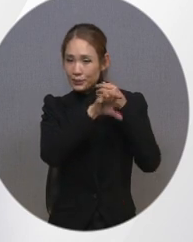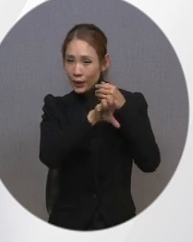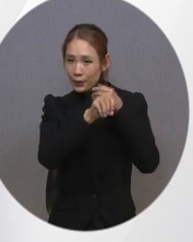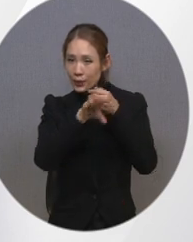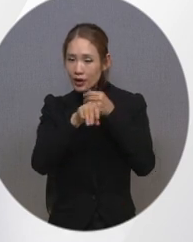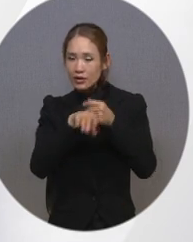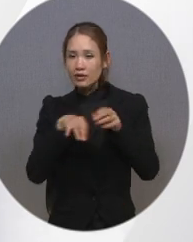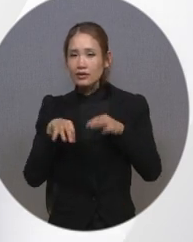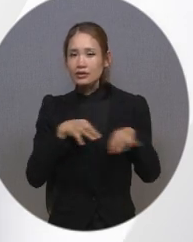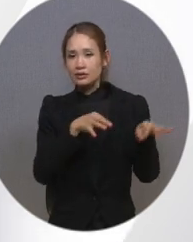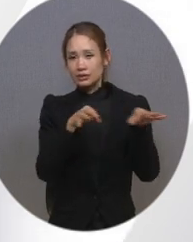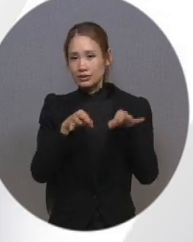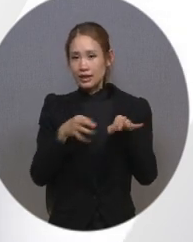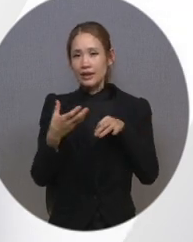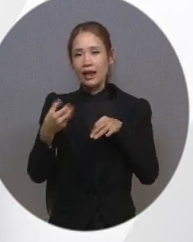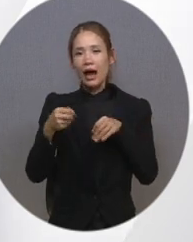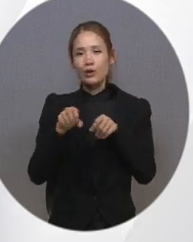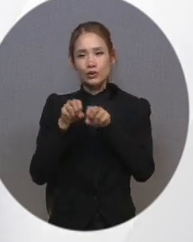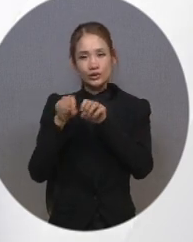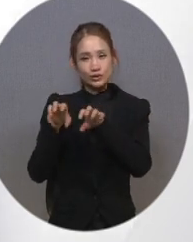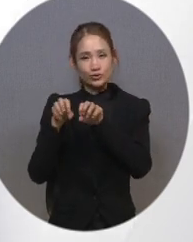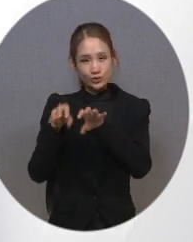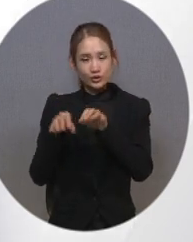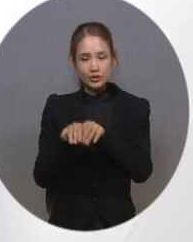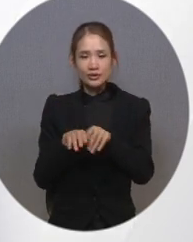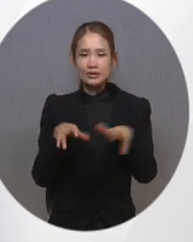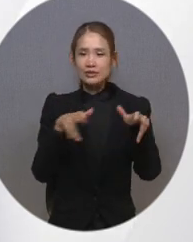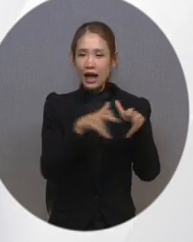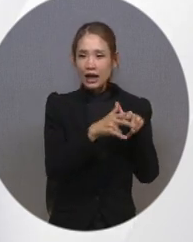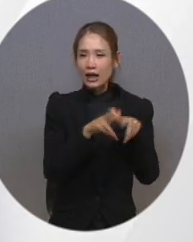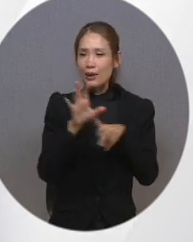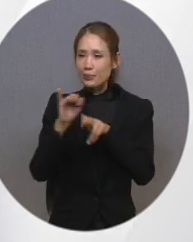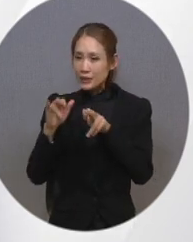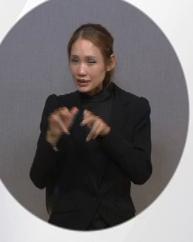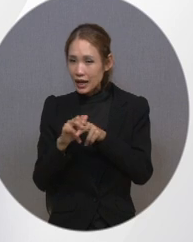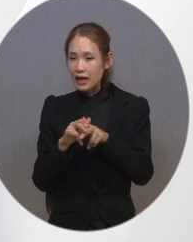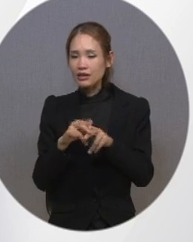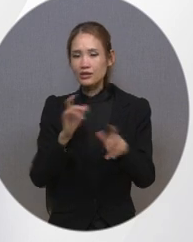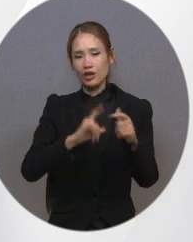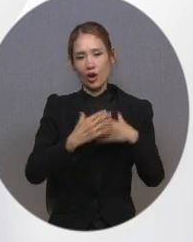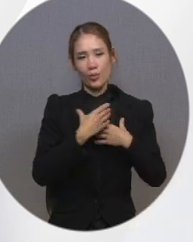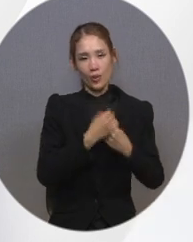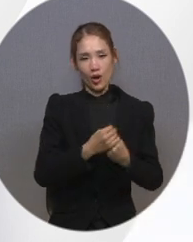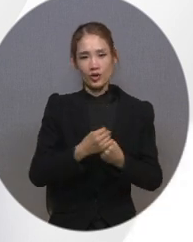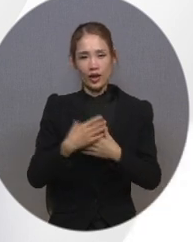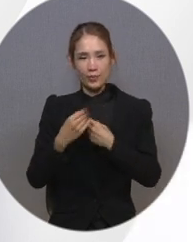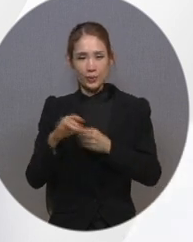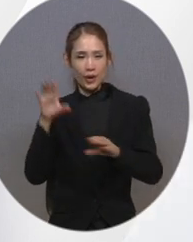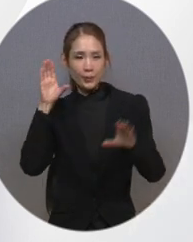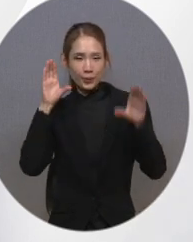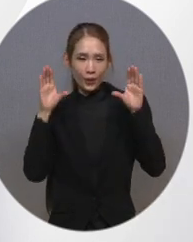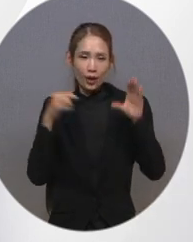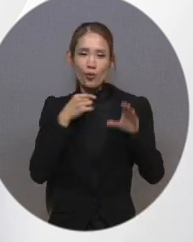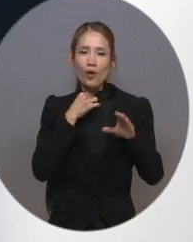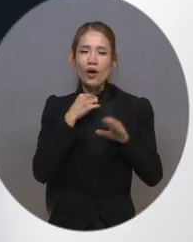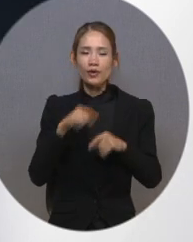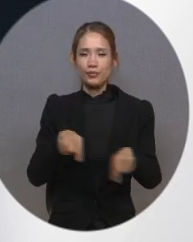음량을 별도로 출력해 장애인과 비장애인 각각 편한 음량으로 청취할 수 있는 기능입니다.